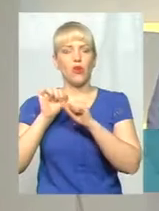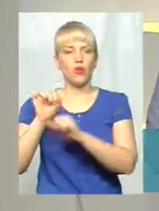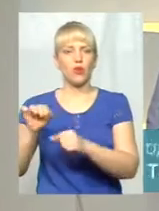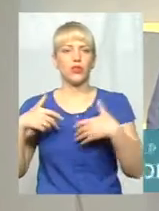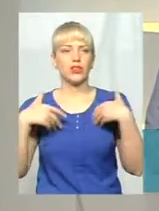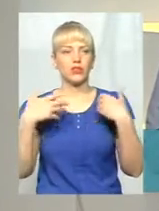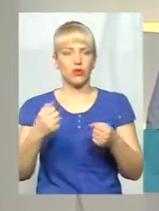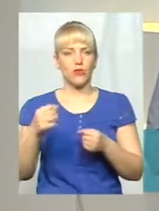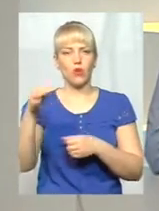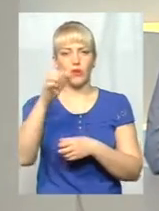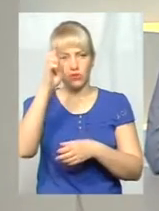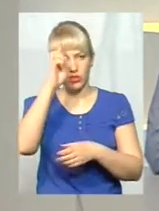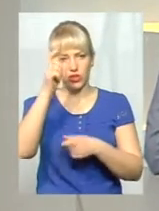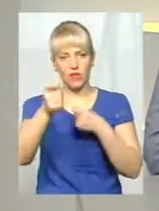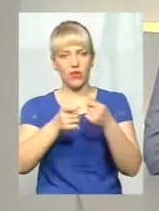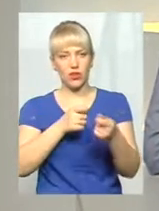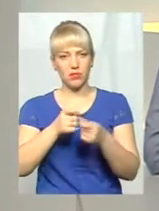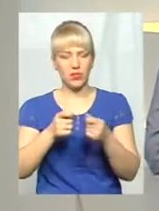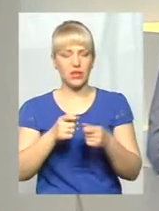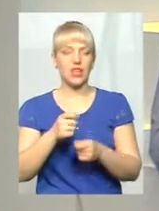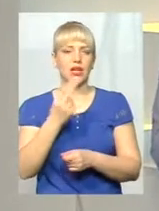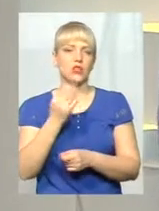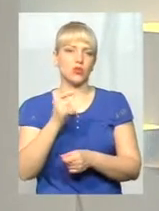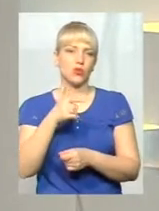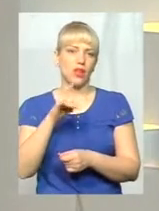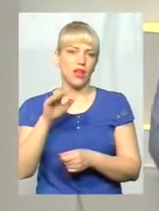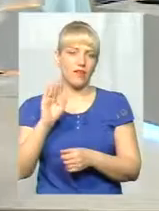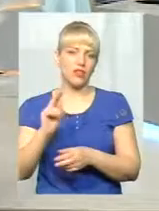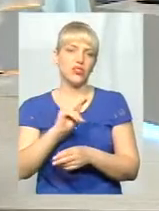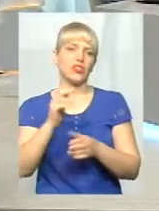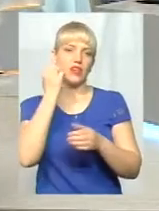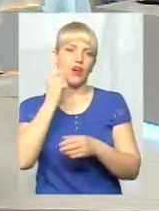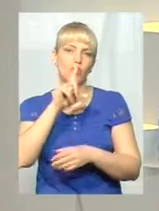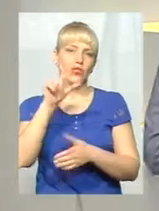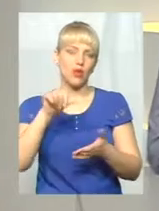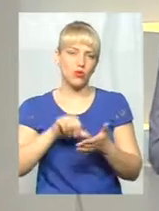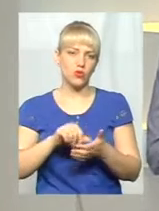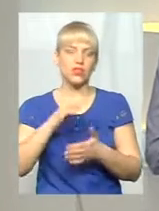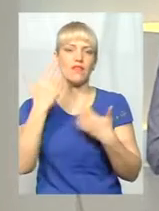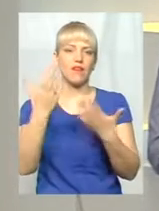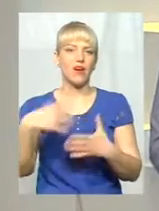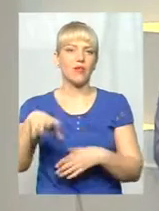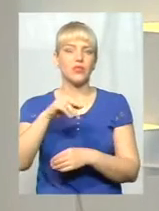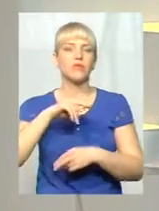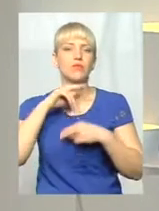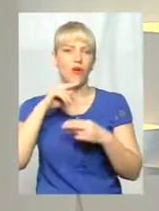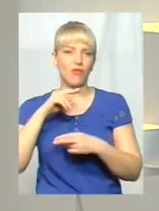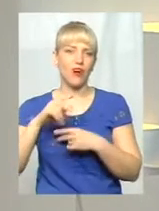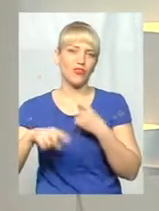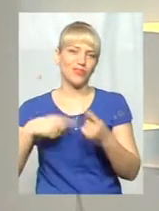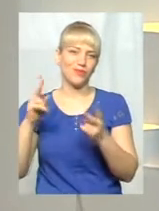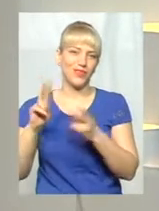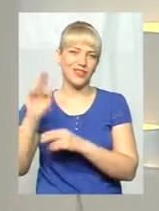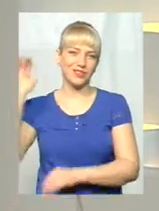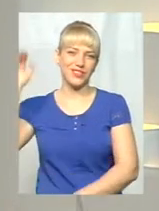'я обласної державної адміністрації Яковом Цуглевичем. Дякую вам за участь. Вам усім дякую за увагу. Побачимось уже